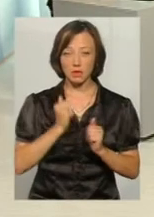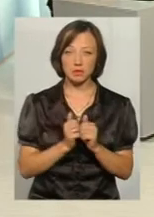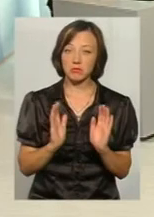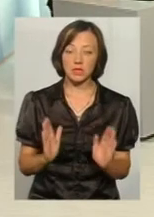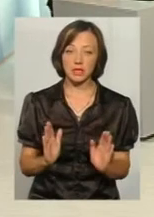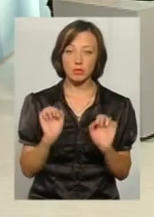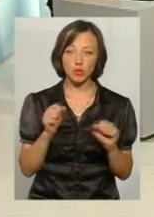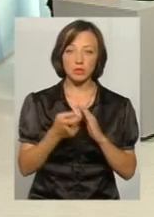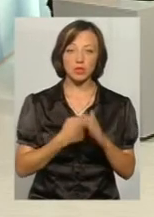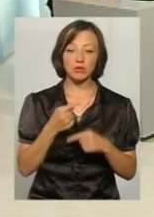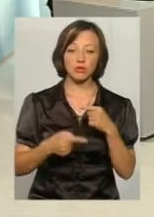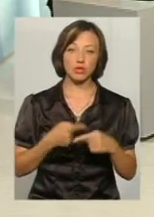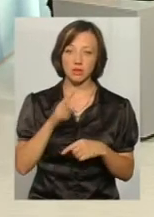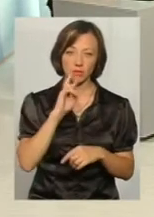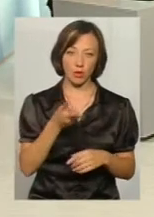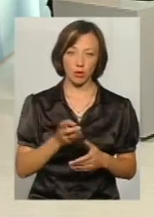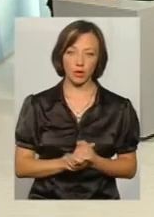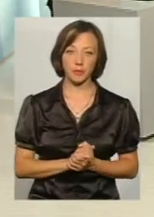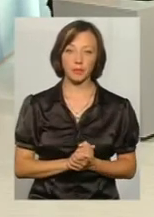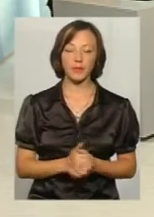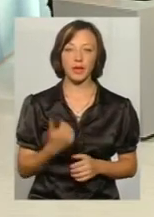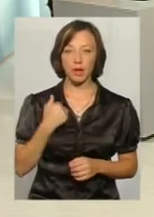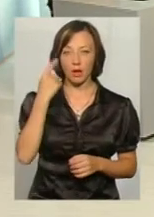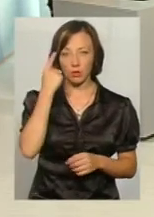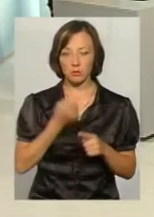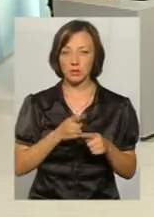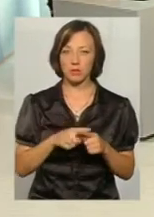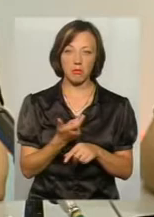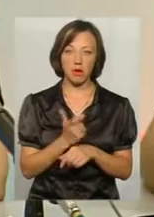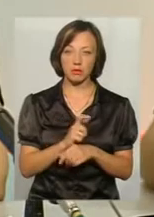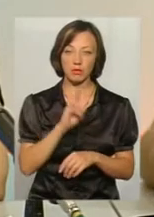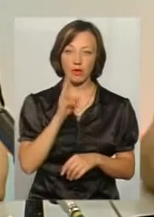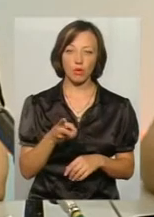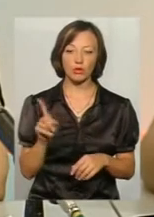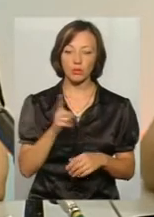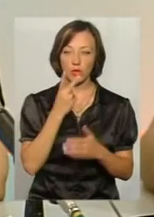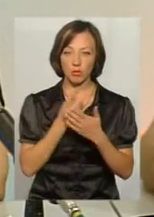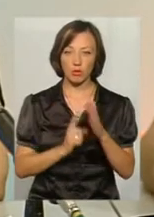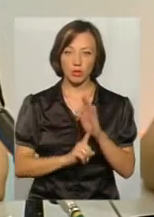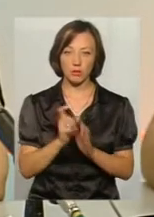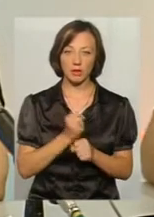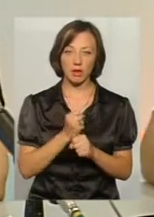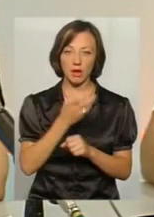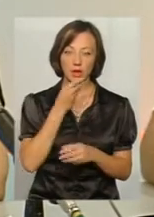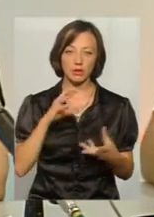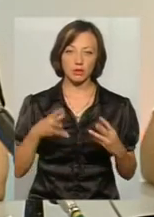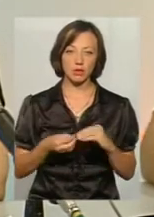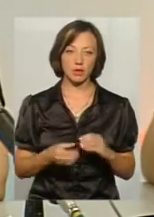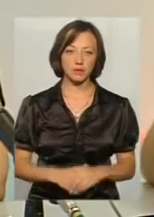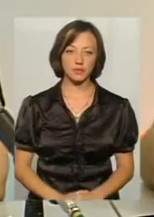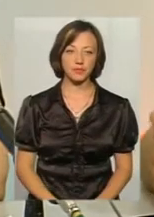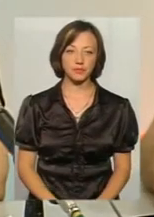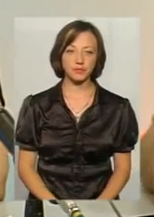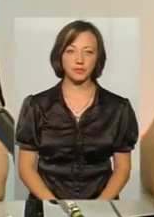тільки зможемо дізнатися через два роки. Я думаю, максимум це два роки, щоб вони запрацювали, показали гарні, якісні результати.